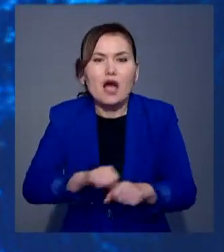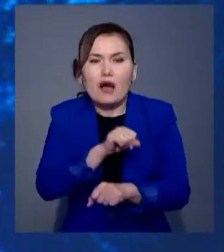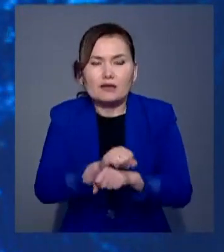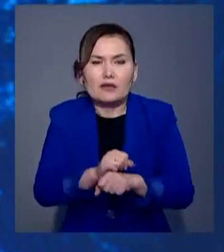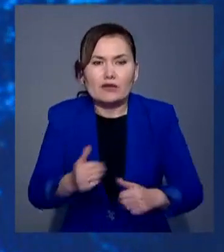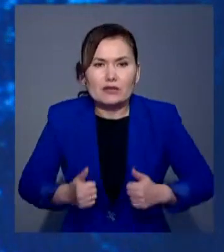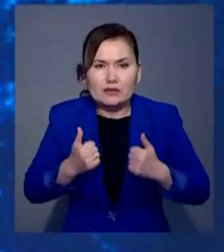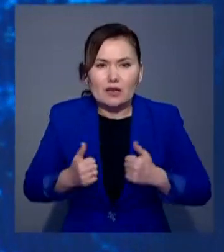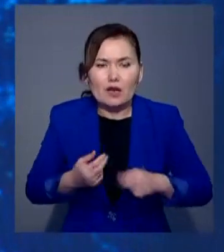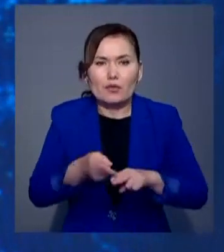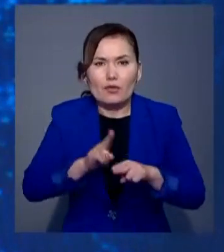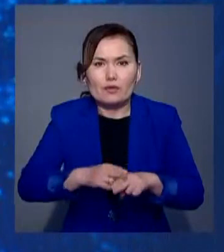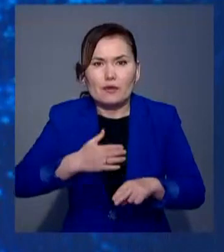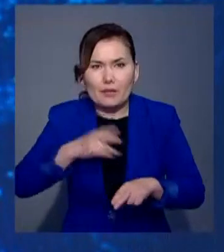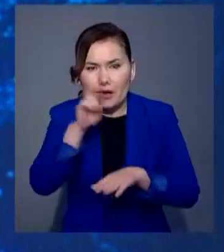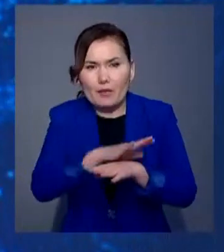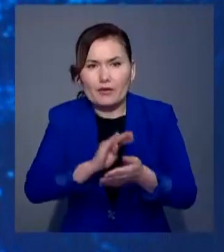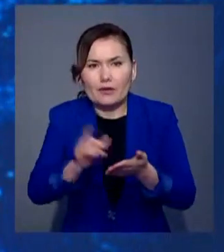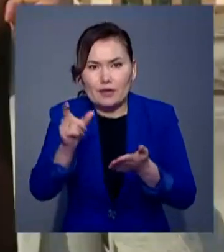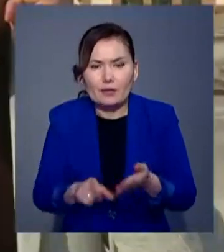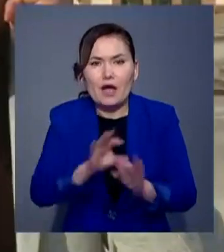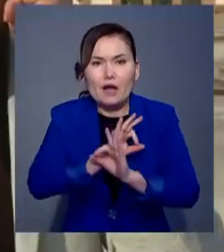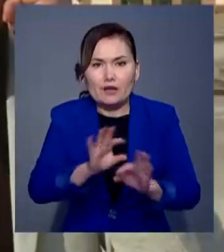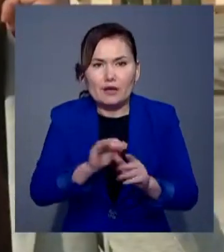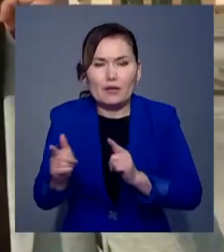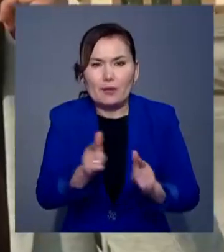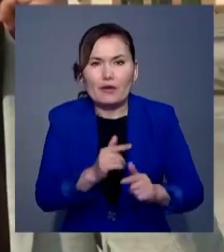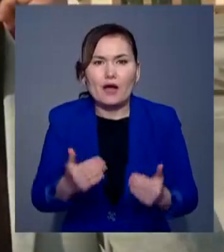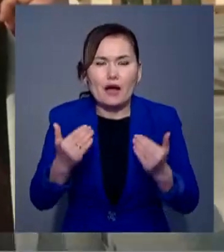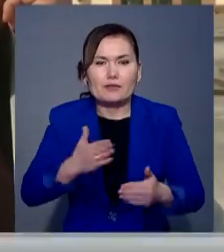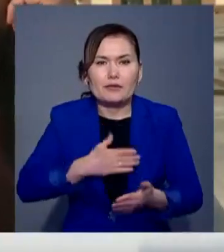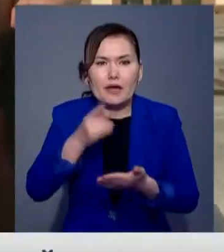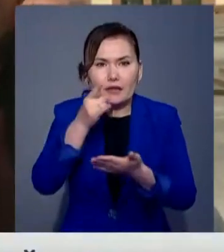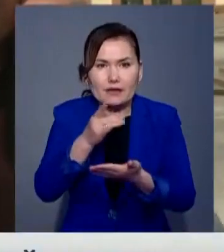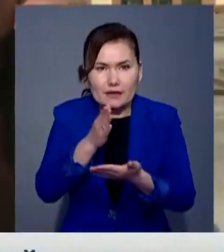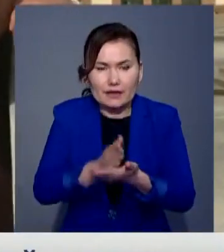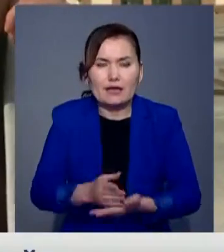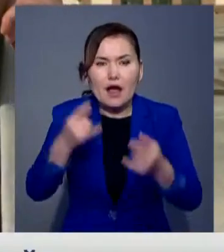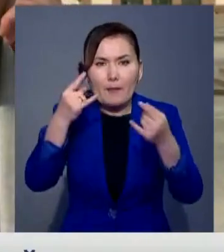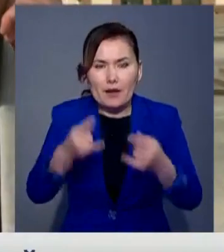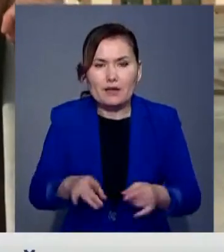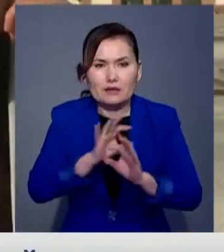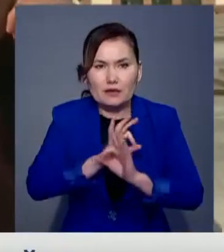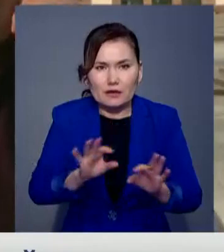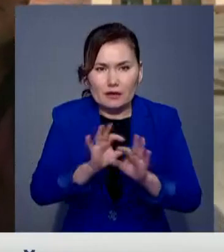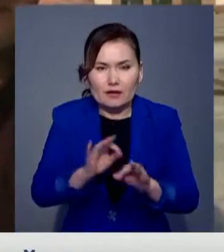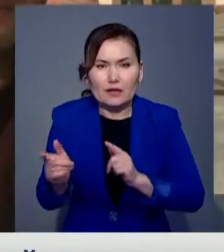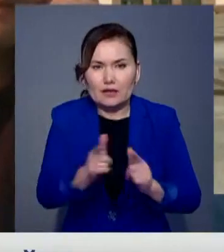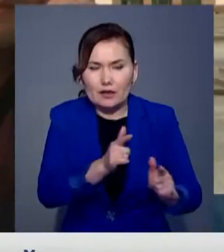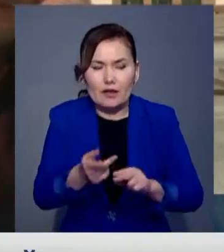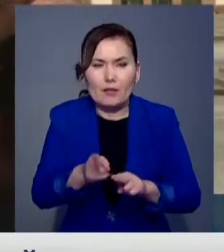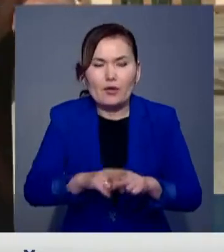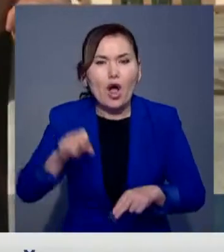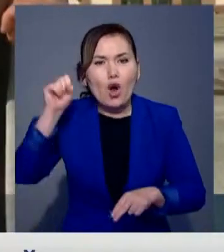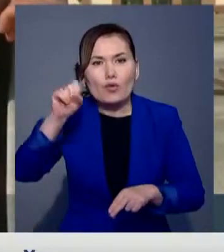қандай шарылар? Осы өлдегі тілшіміз жасын біркеніп баяндауға әзір. Олдар қазір бізді күлі байнасы қашықты. Жасын қайырлығын елдегі